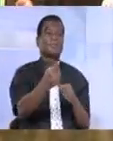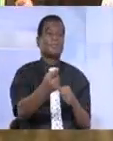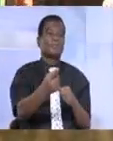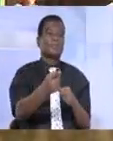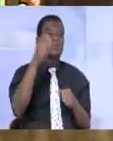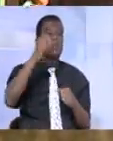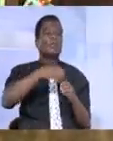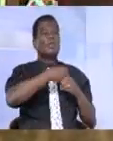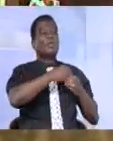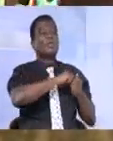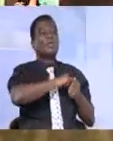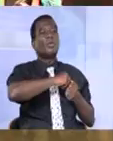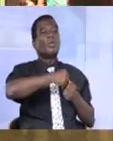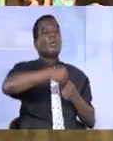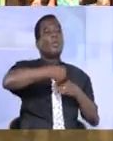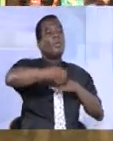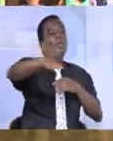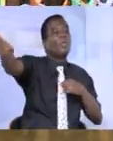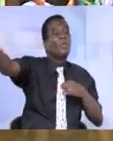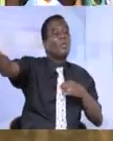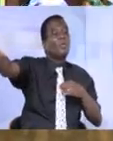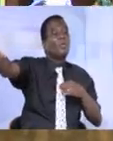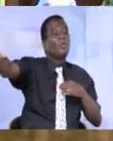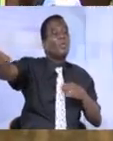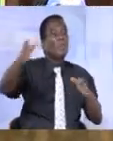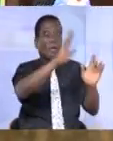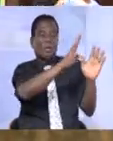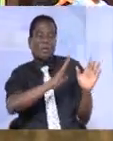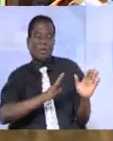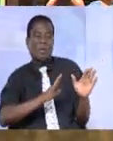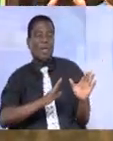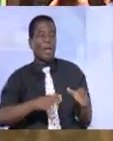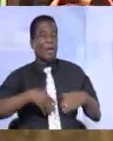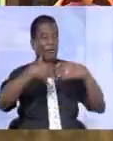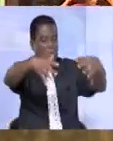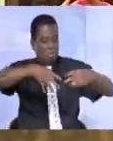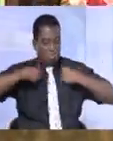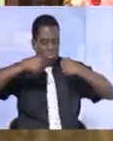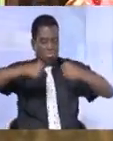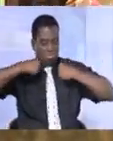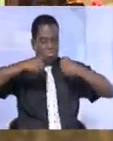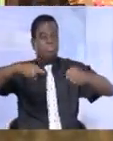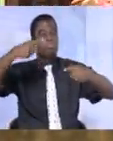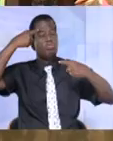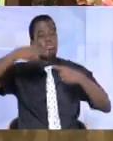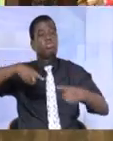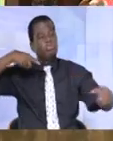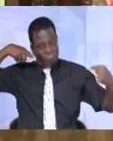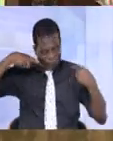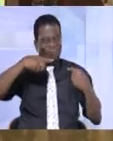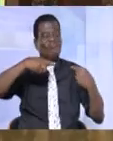il faut éloigner de nous la peur et puis s'armer de courage pour affronter